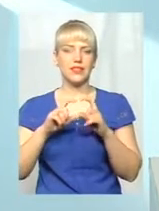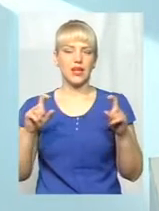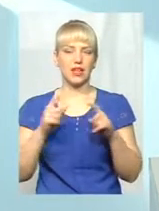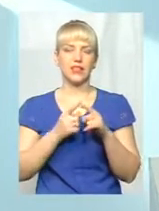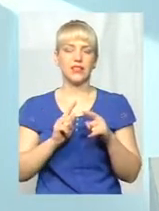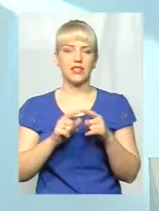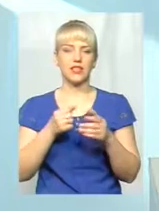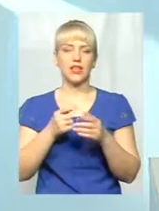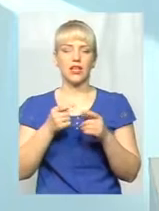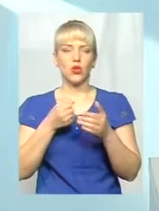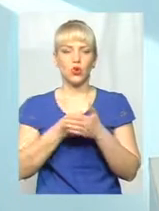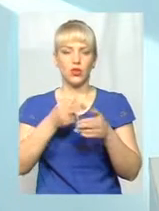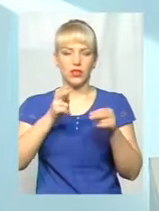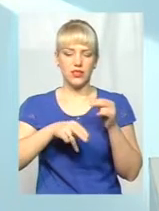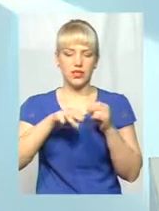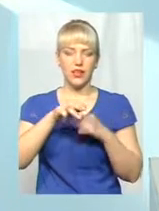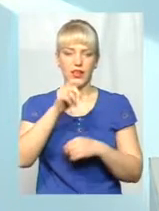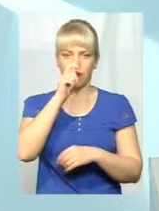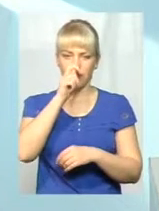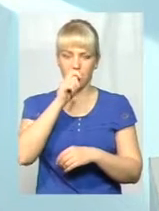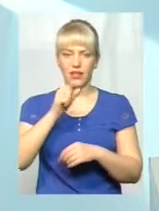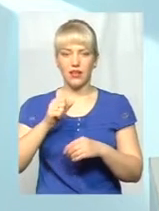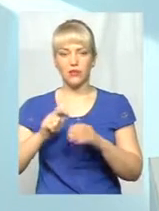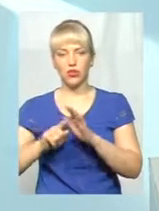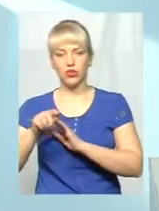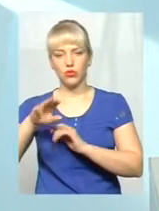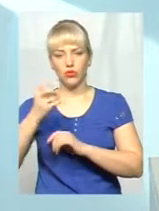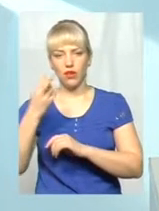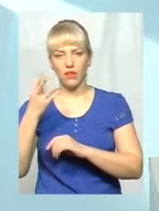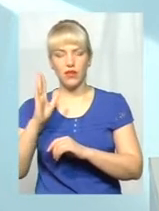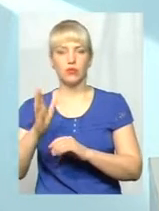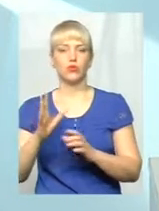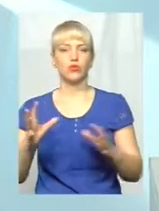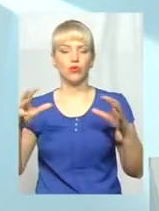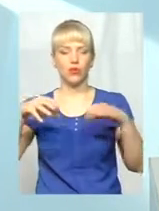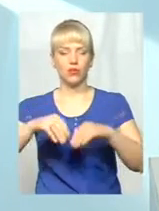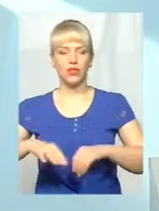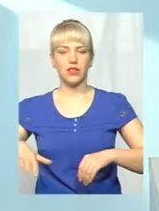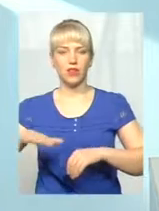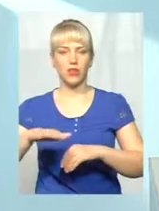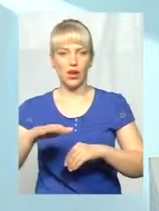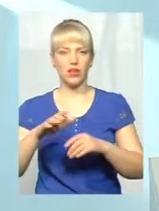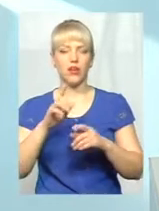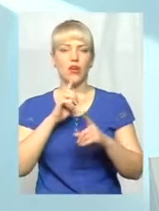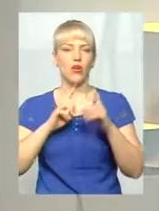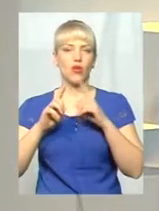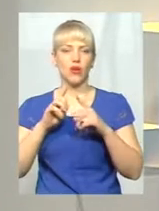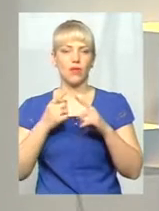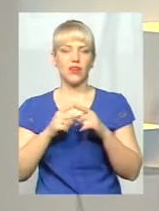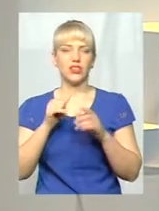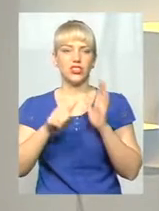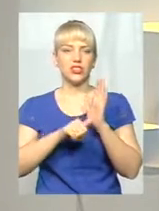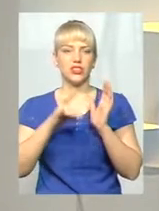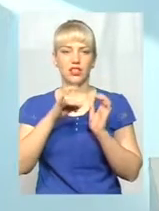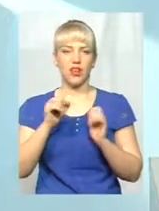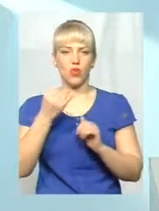кінця квітня, на початку травня відбудуть ці сесії об'єднаних територіальних громад і районних рад. Це 6 районів. А що це за райони? Ну,